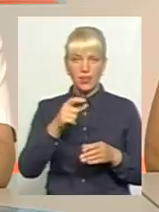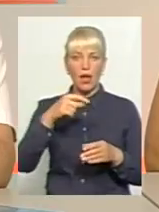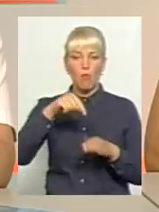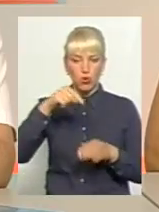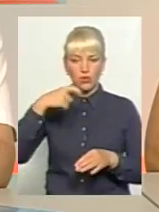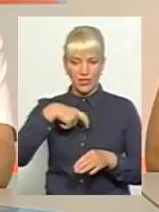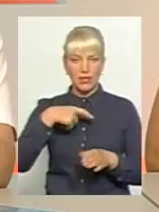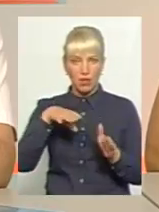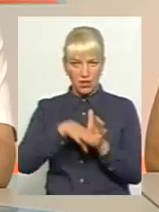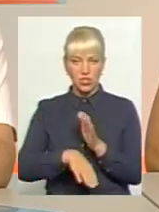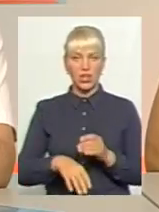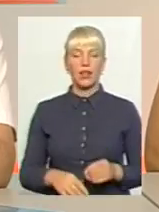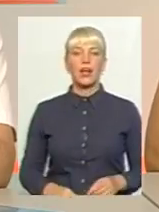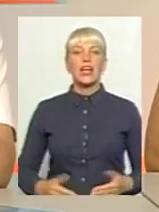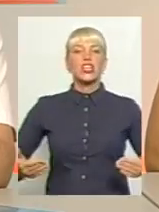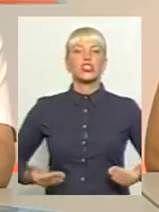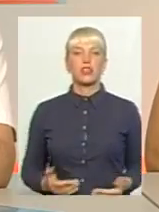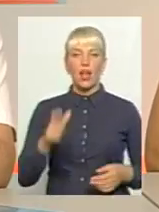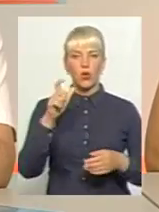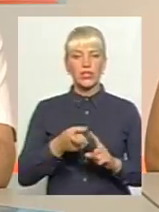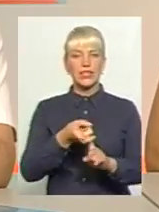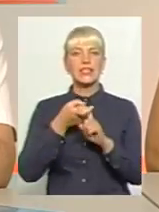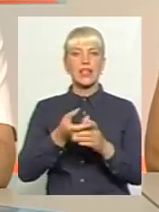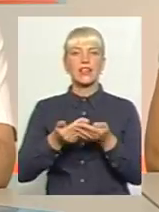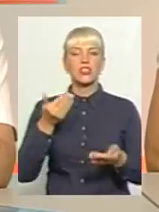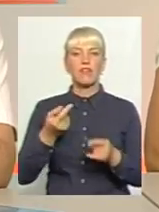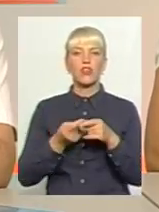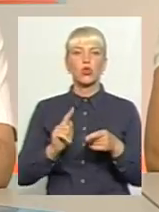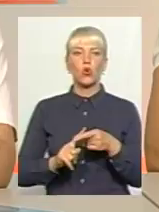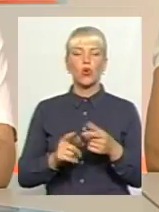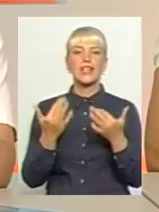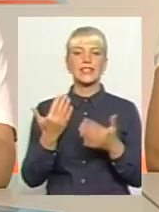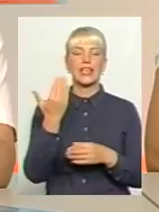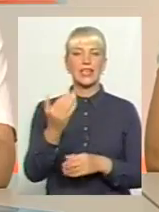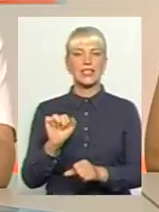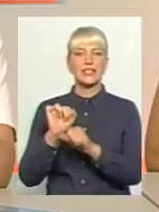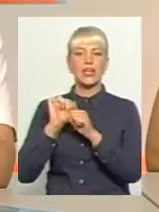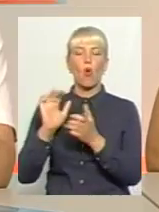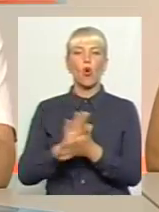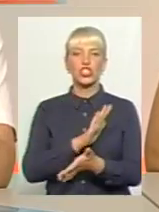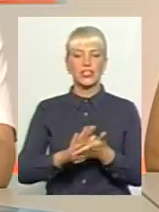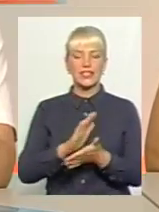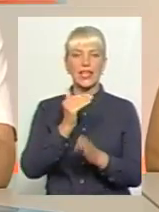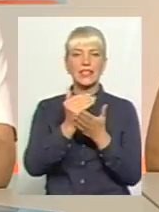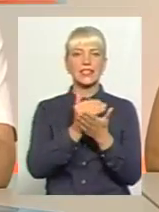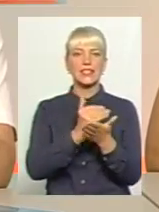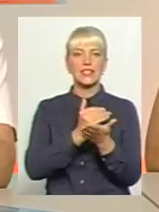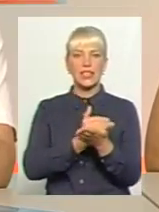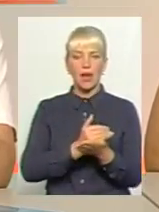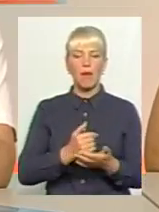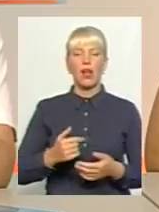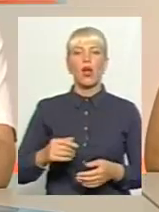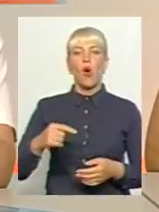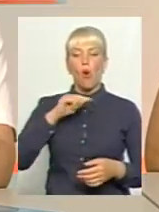Життя любої людини залежить від того, наскільки її захисна система організму, печінка, енергі, виводять